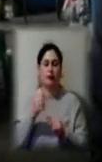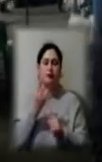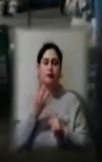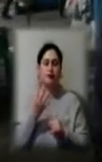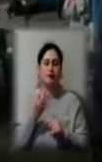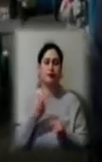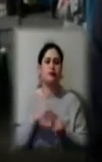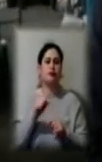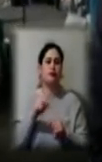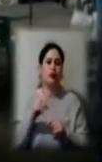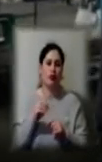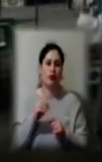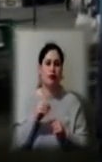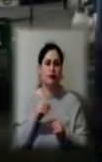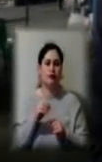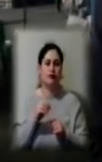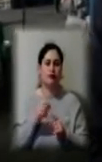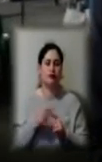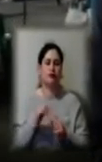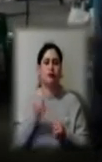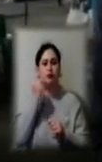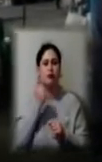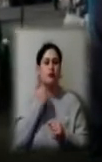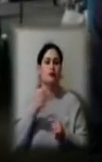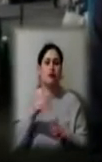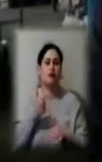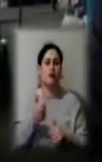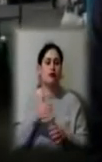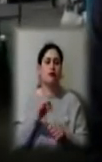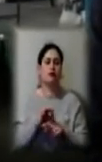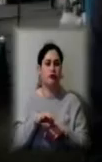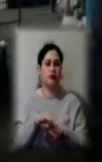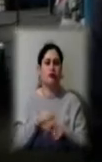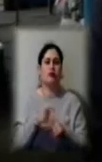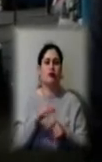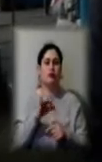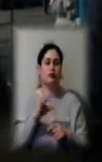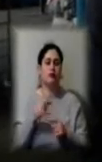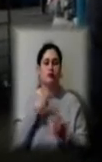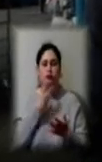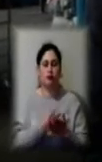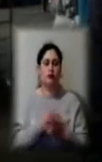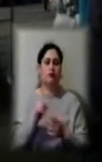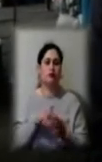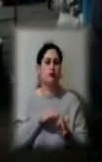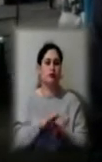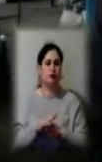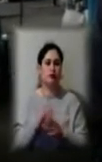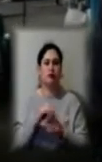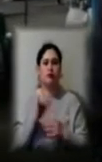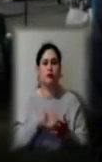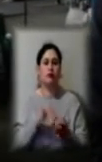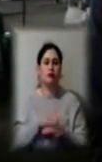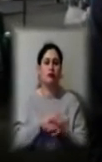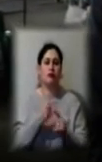Але завдяки вжитим заходам ця постанова, ми побачили сьогодні, виконується на центральному ринку, також тут на житло